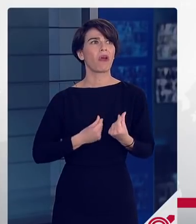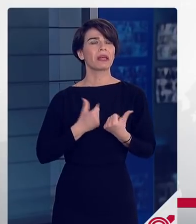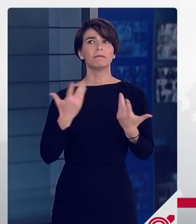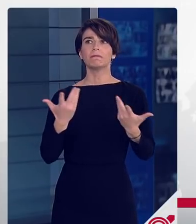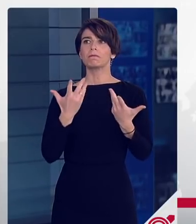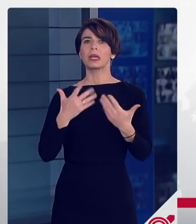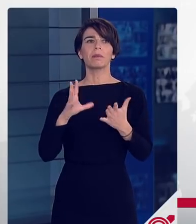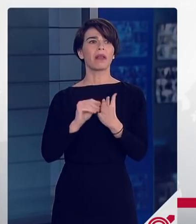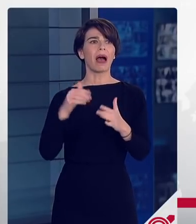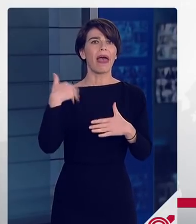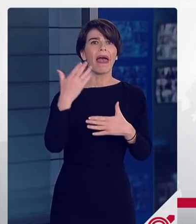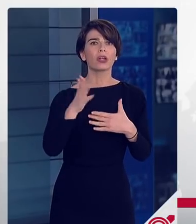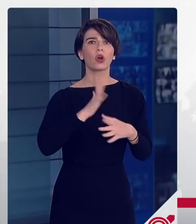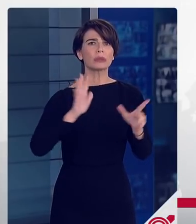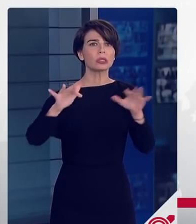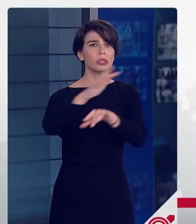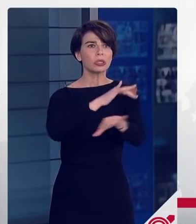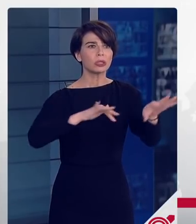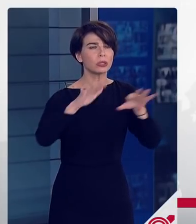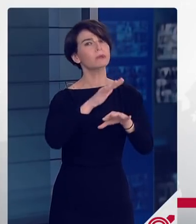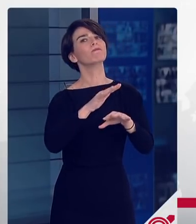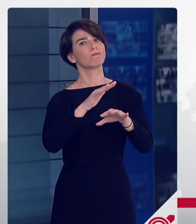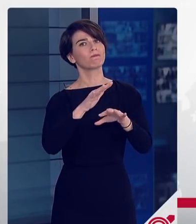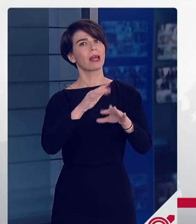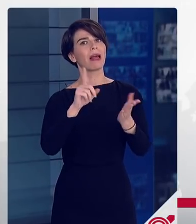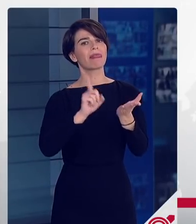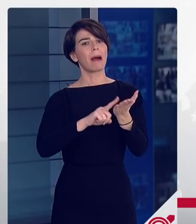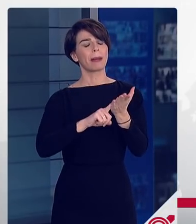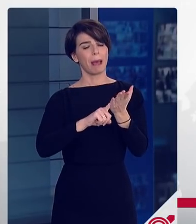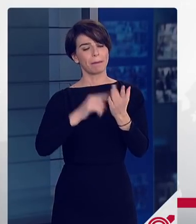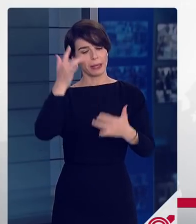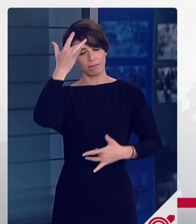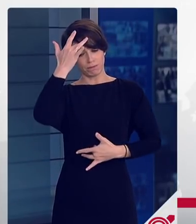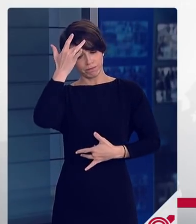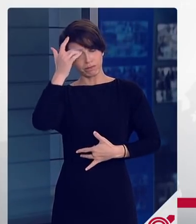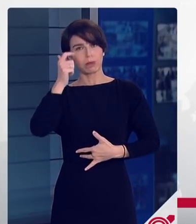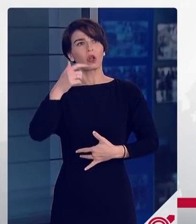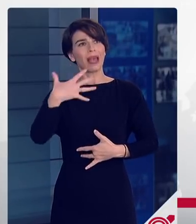εκτεθεί σε χώρους με μεγάλο συγχροτισμό θα πρέπει να συμπεριφέρεται σαν να είναι φορέας του κορονοϊού